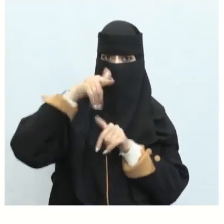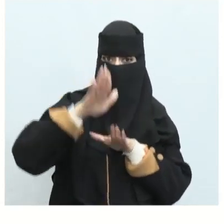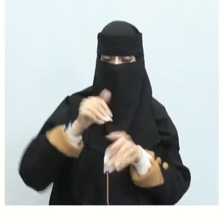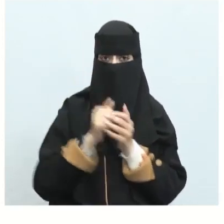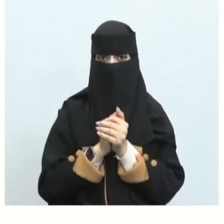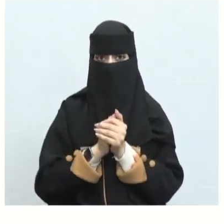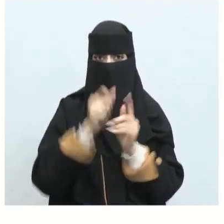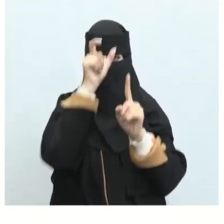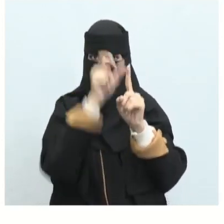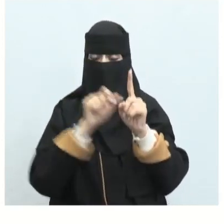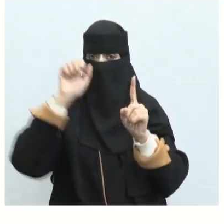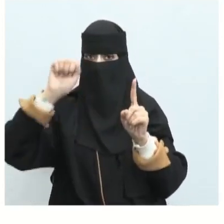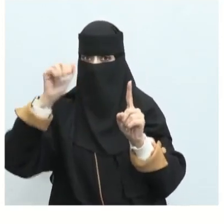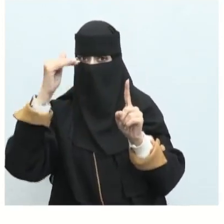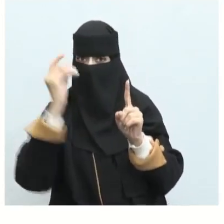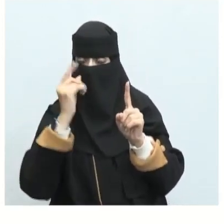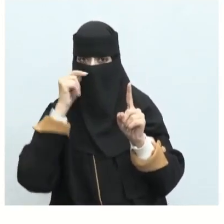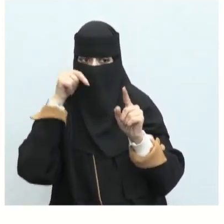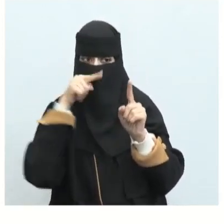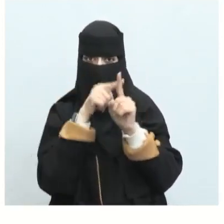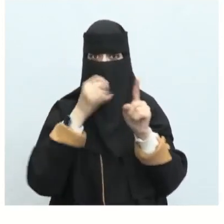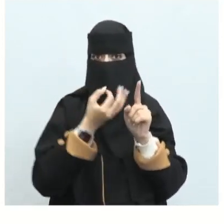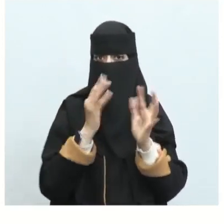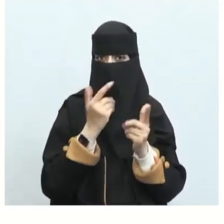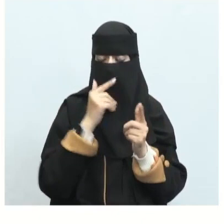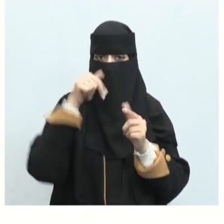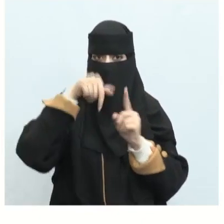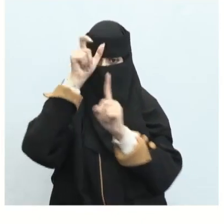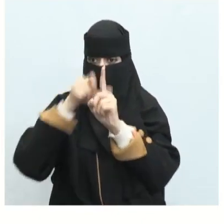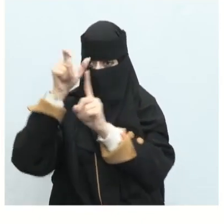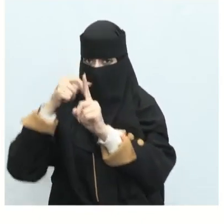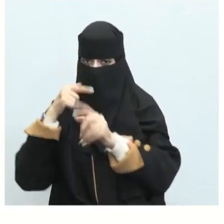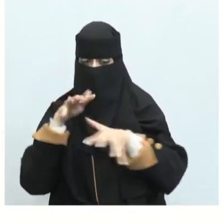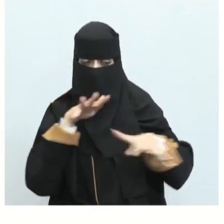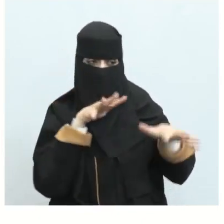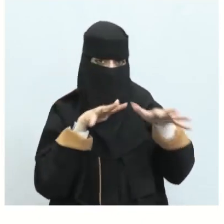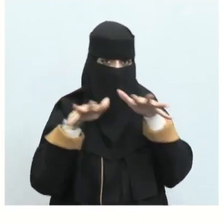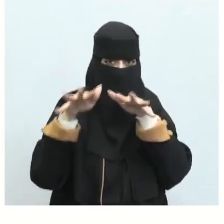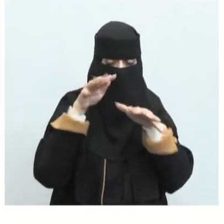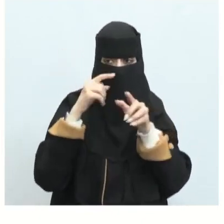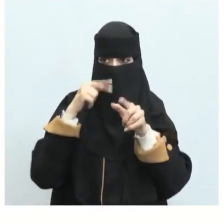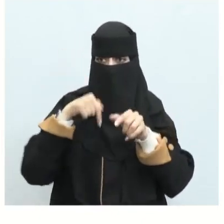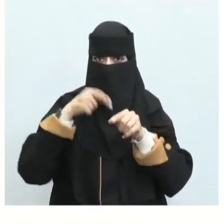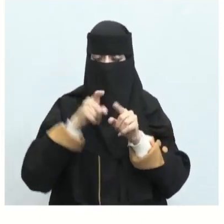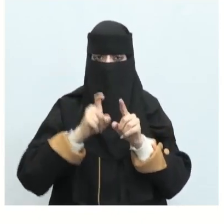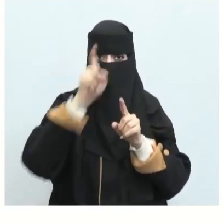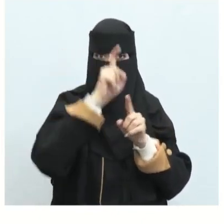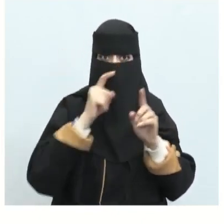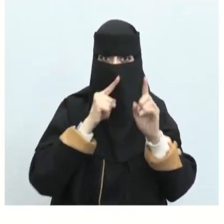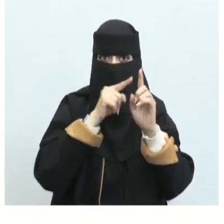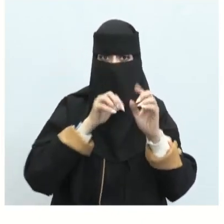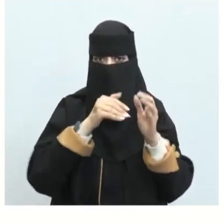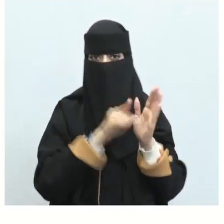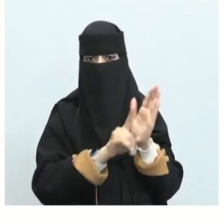صخرا تأتم الهدات به الهدات الذين يعرفون الطريقهم أيضا هو قائدهم هو الذي دليلهم شبهته